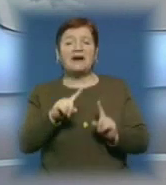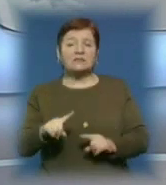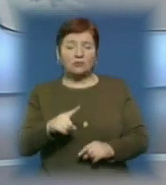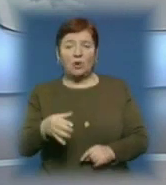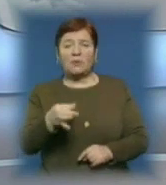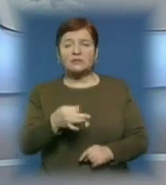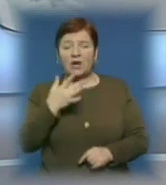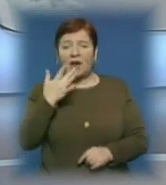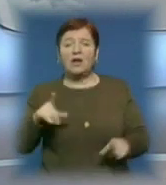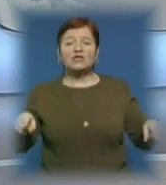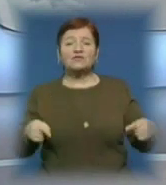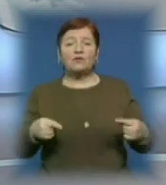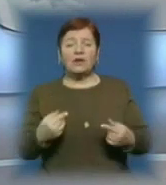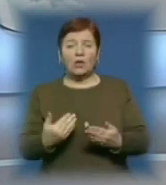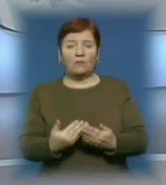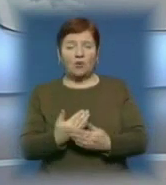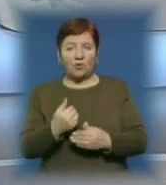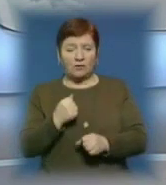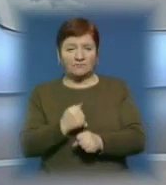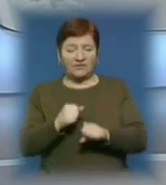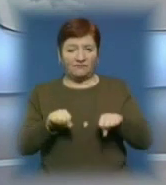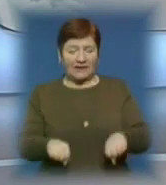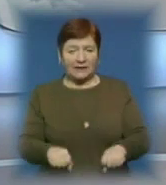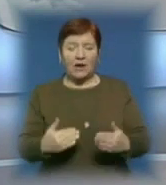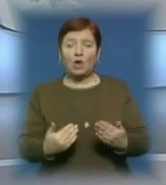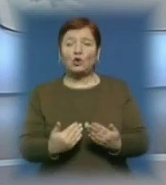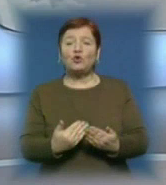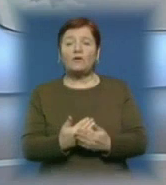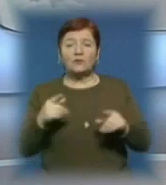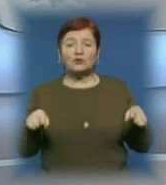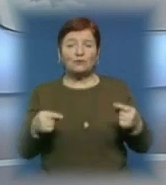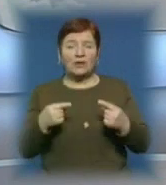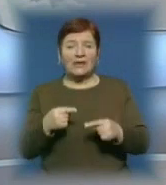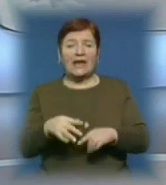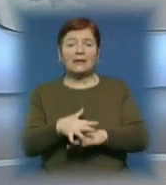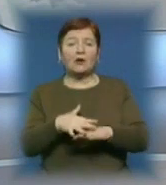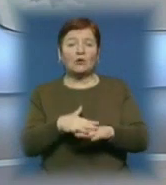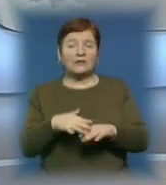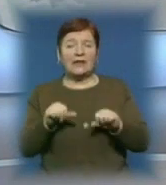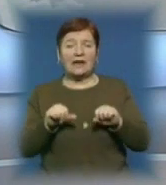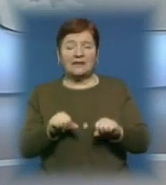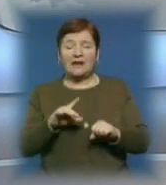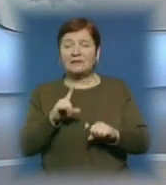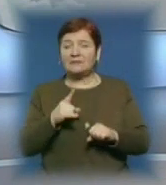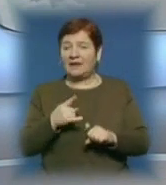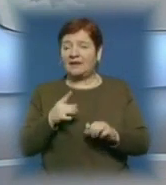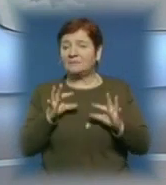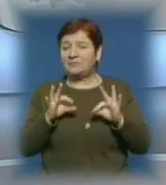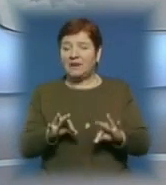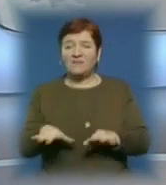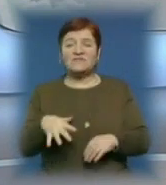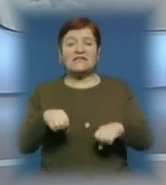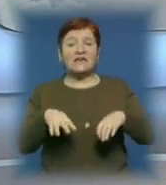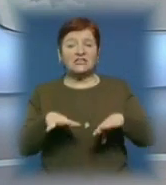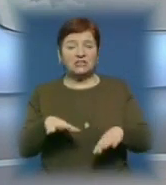створення нового органу влади. Отож, новостворена Народна Рада поки що нелегітимна, а всі її рішення не мають